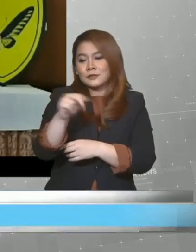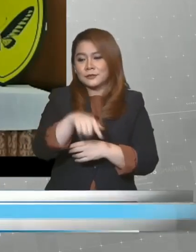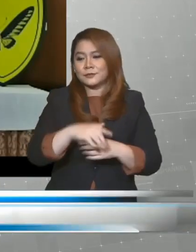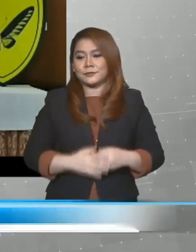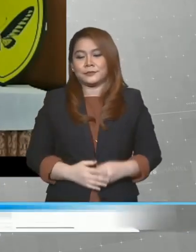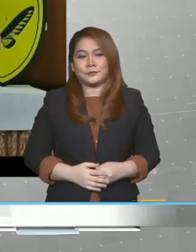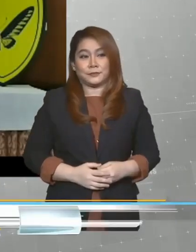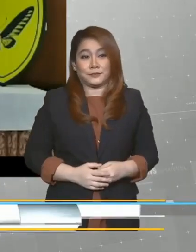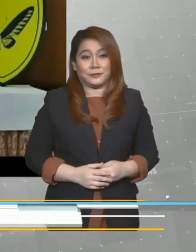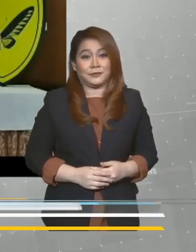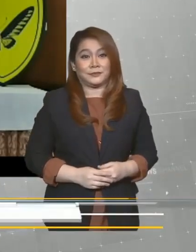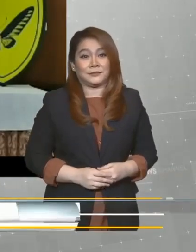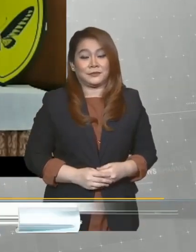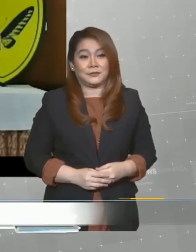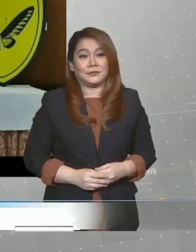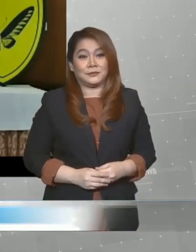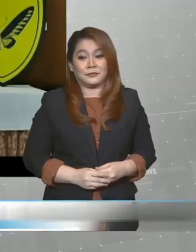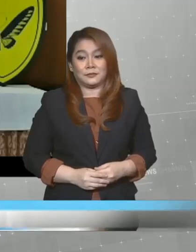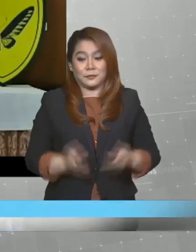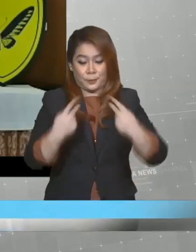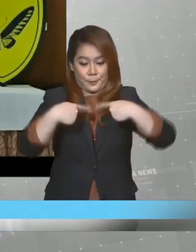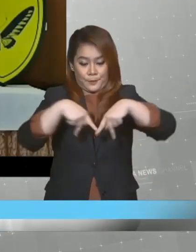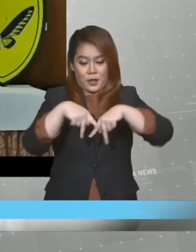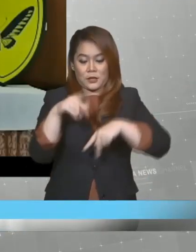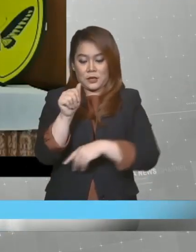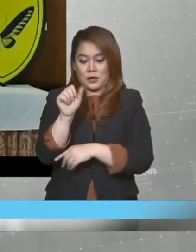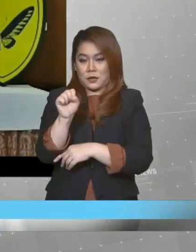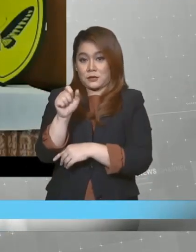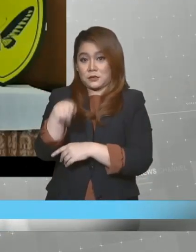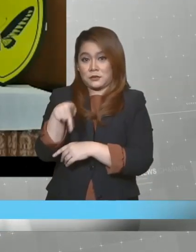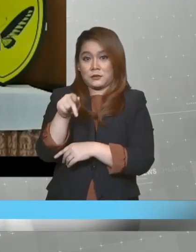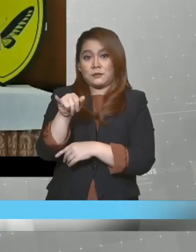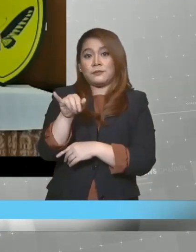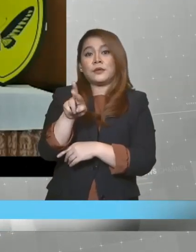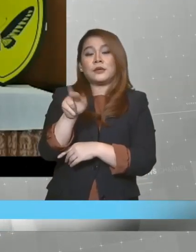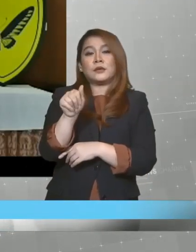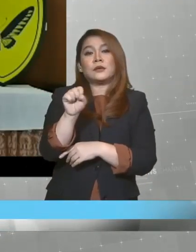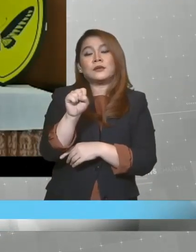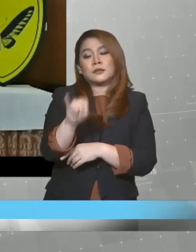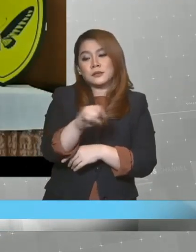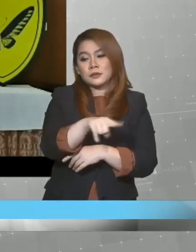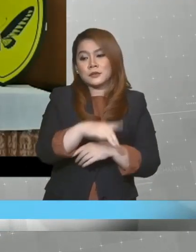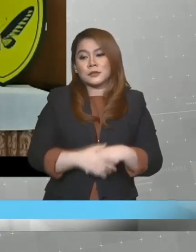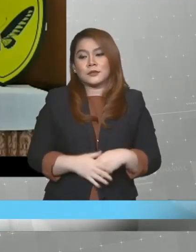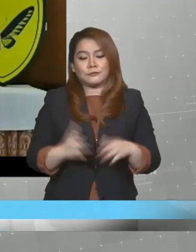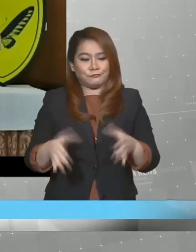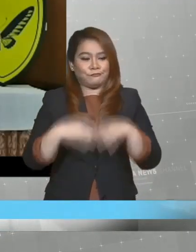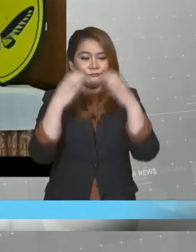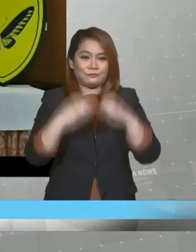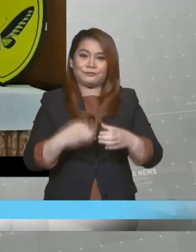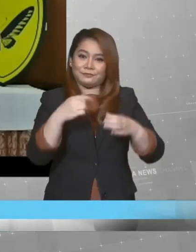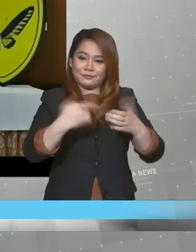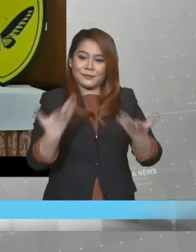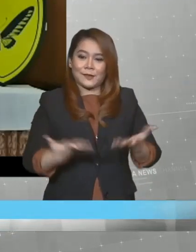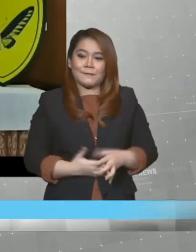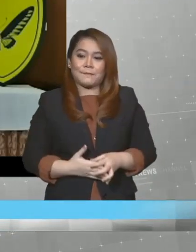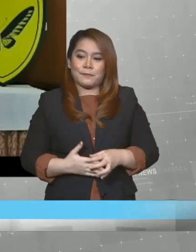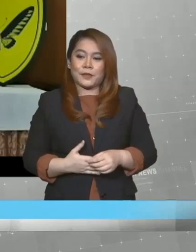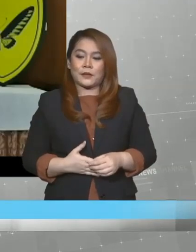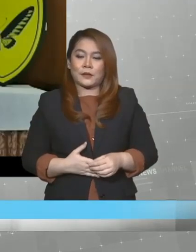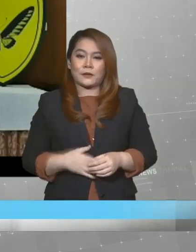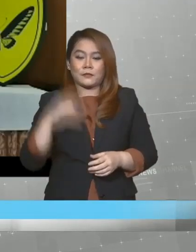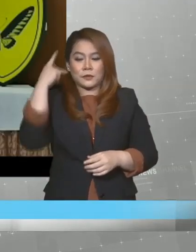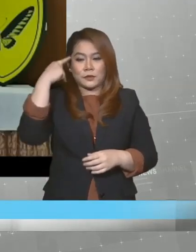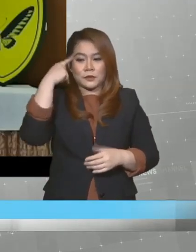parti aspirasi, we declare a political agenda